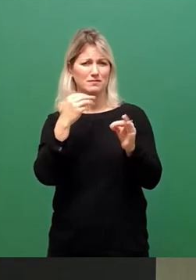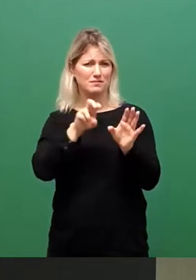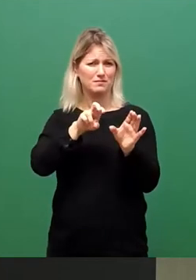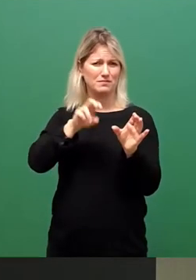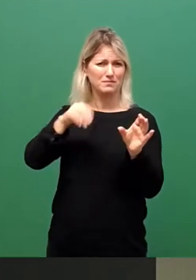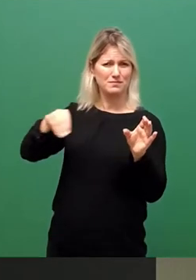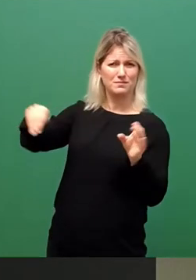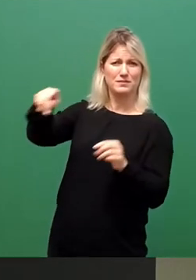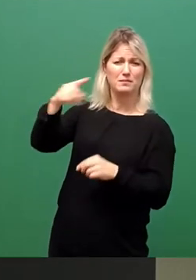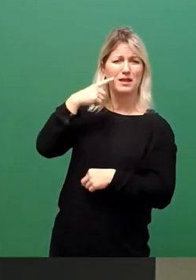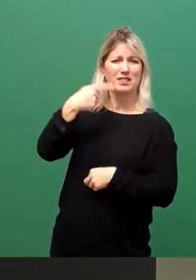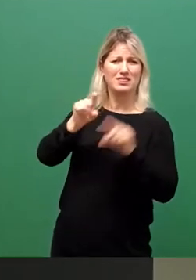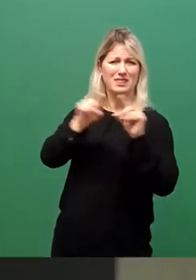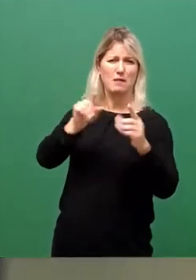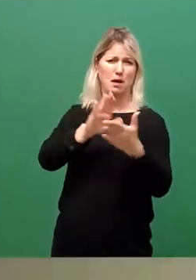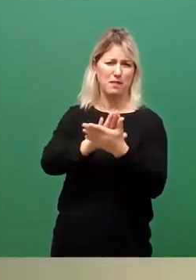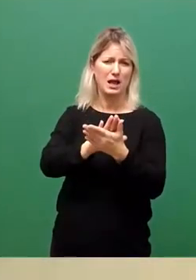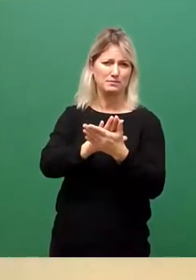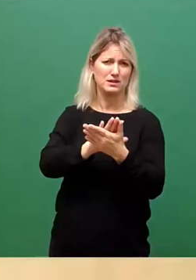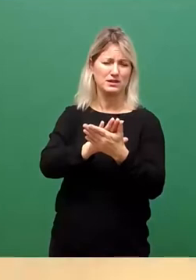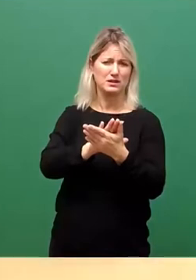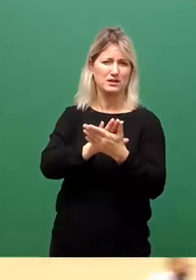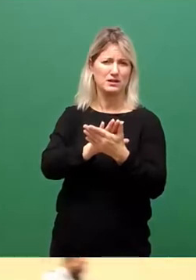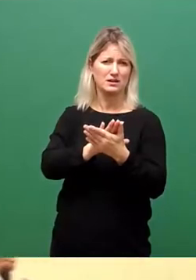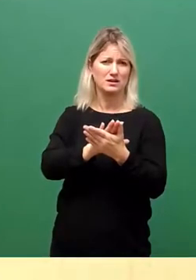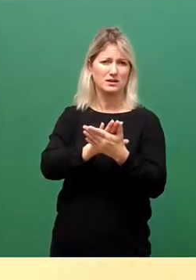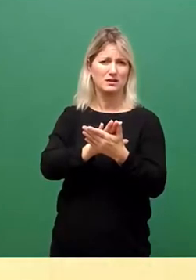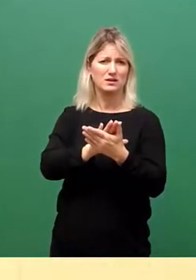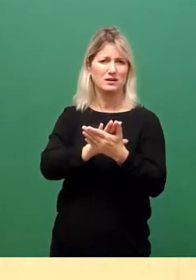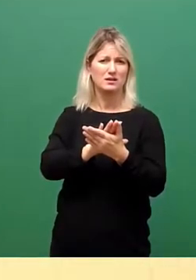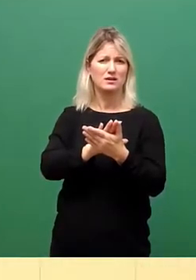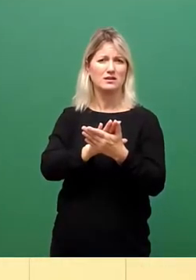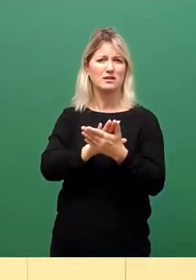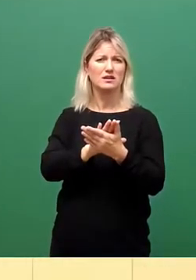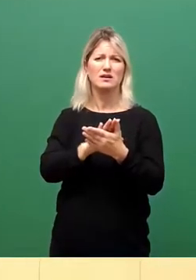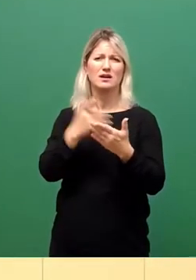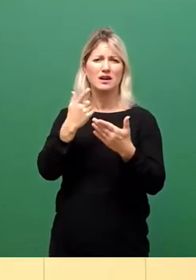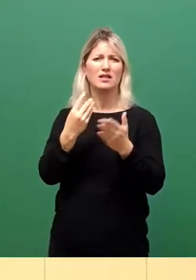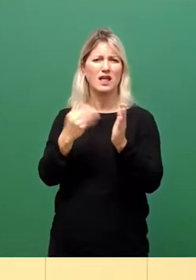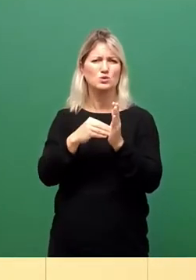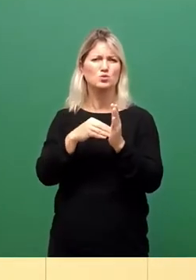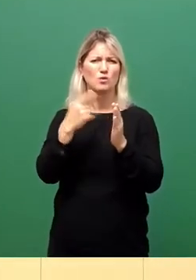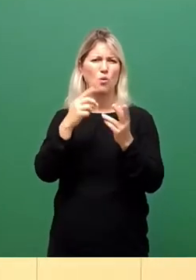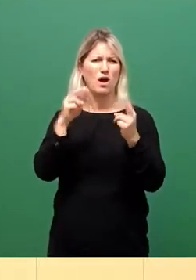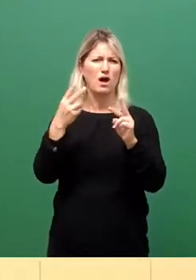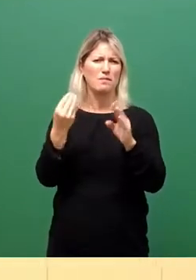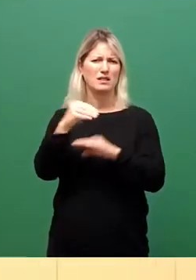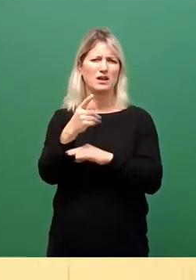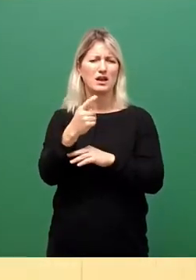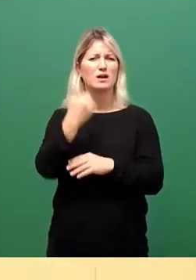Wenn Sie das für Ihren kurzen restlichen Beitrag berücksichtigen, ist das in Ordnung. Geben Sie mir noch